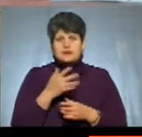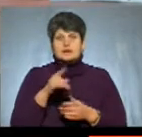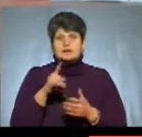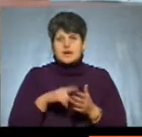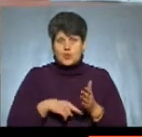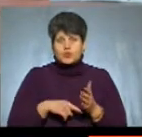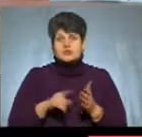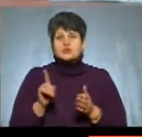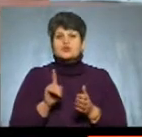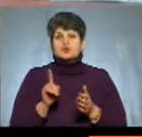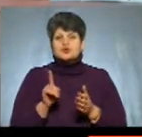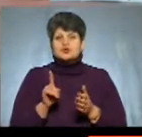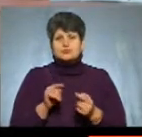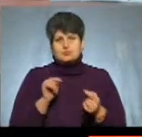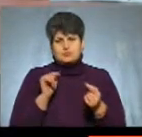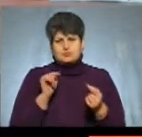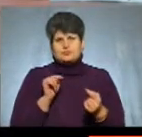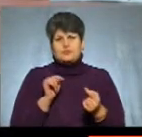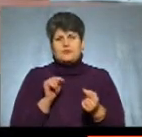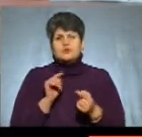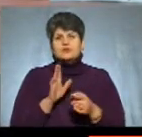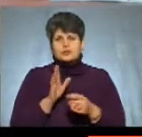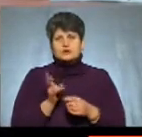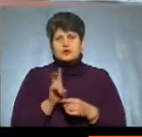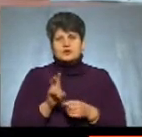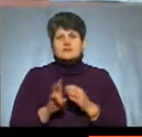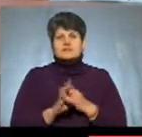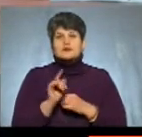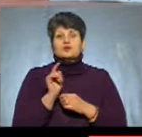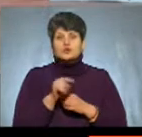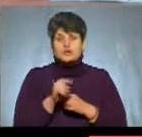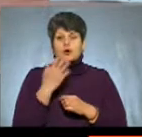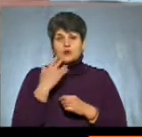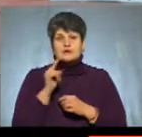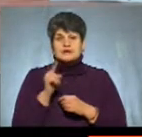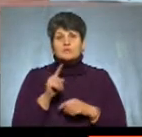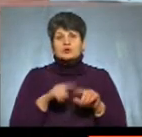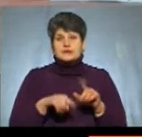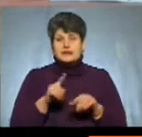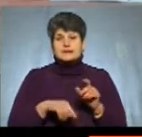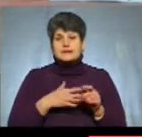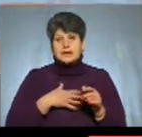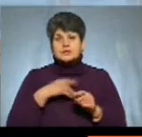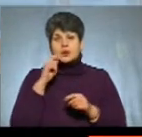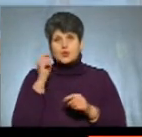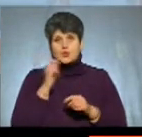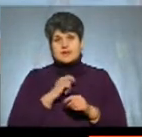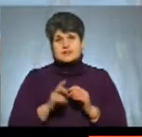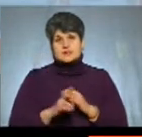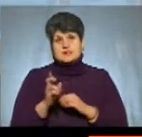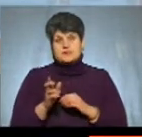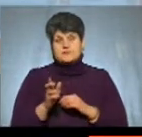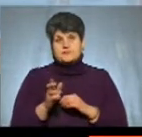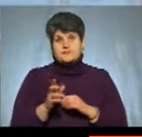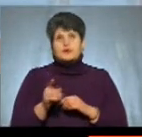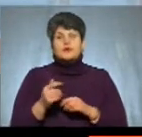категорично, що вони будуть приходити в церкву тоді, коли там буде рідна наша українська церква. Вони також, як